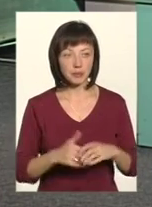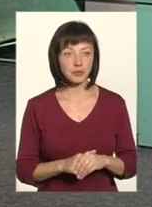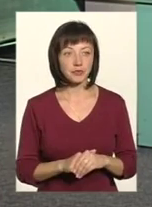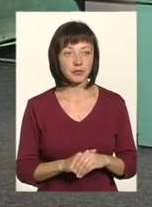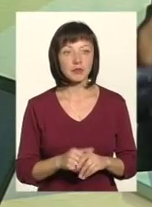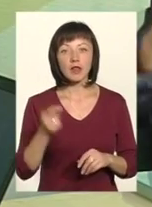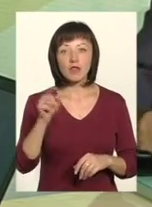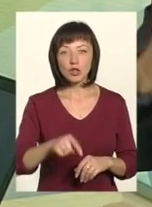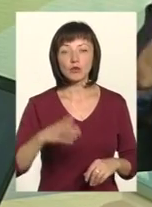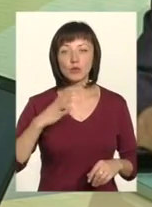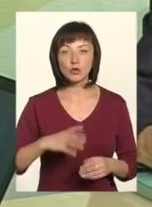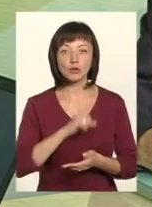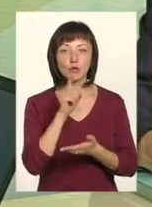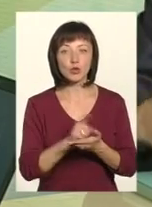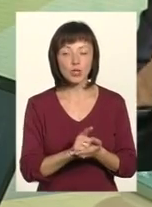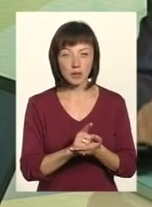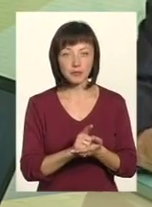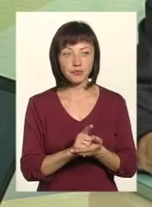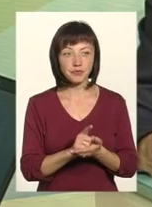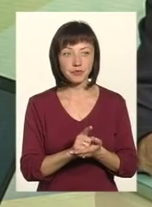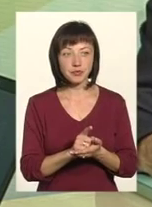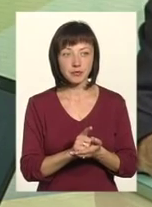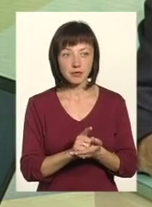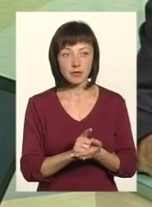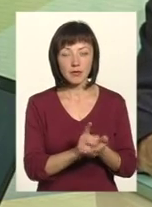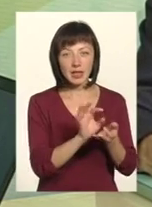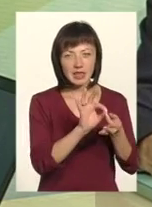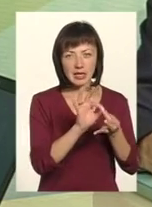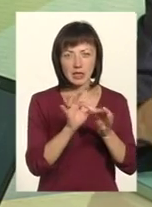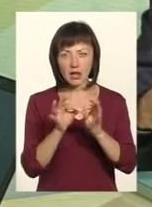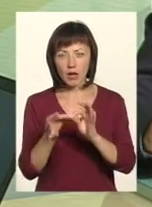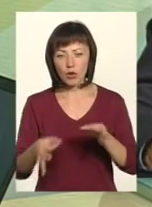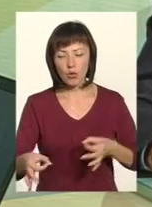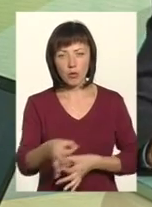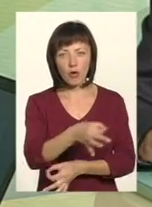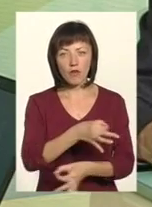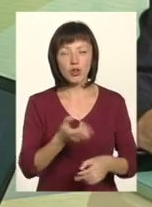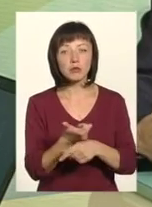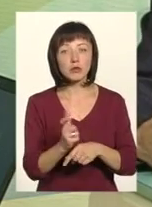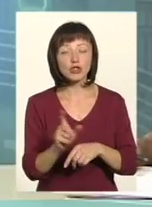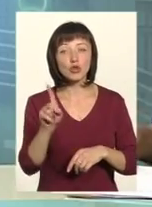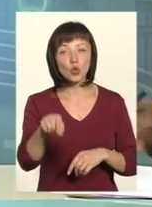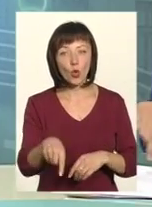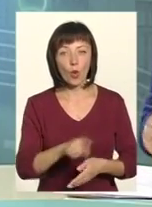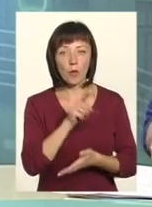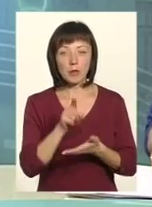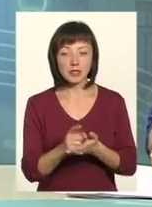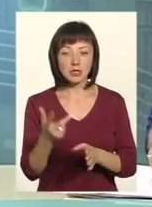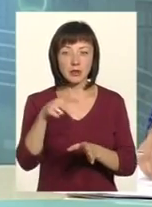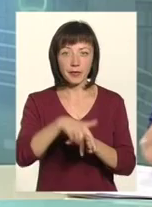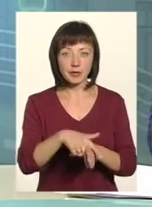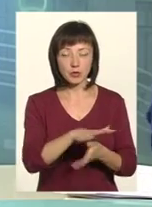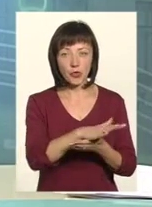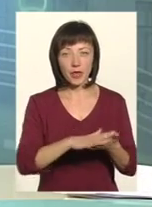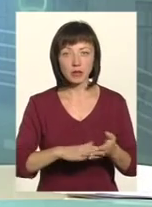Вони мусять бути об'єктом, предметом детального, ґрунтовного обговорення. Більше того, вони мусять лягти в